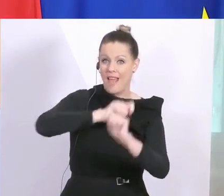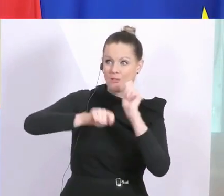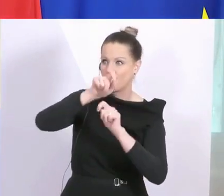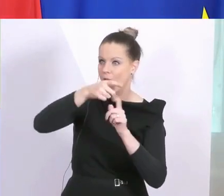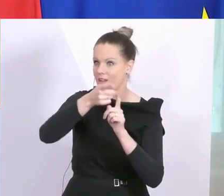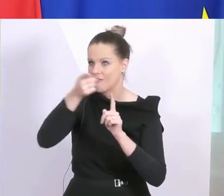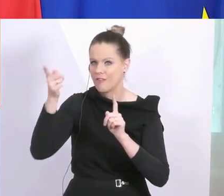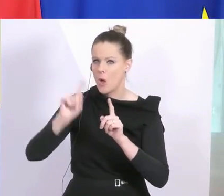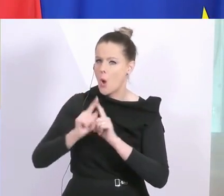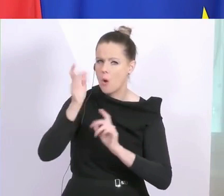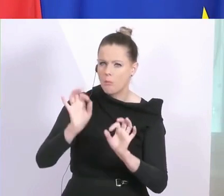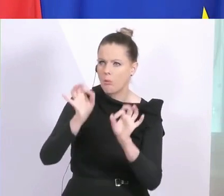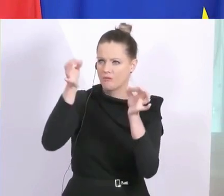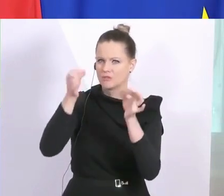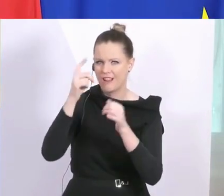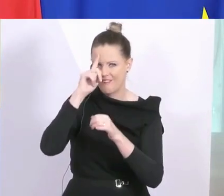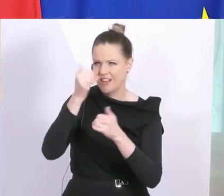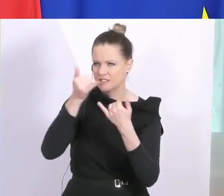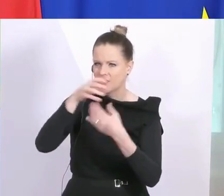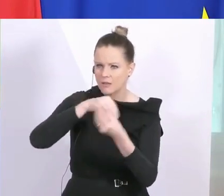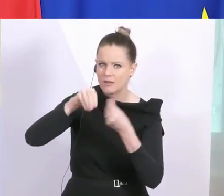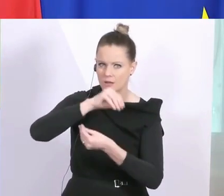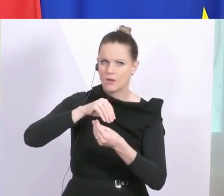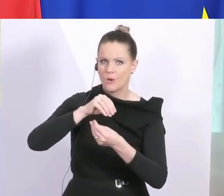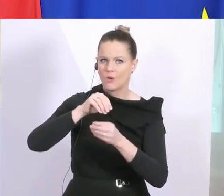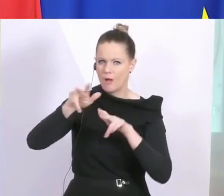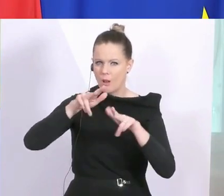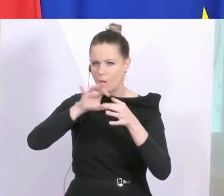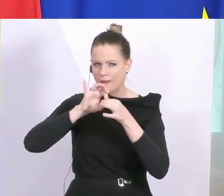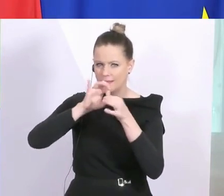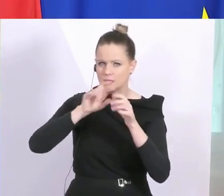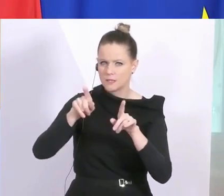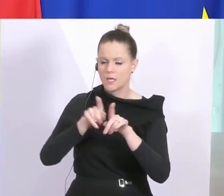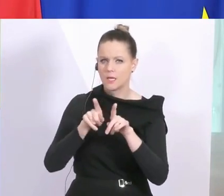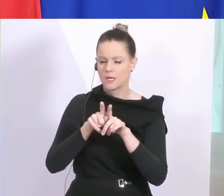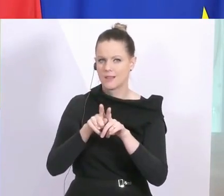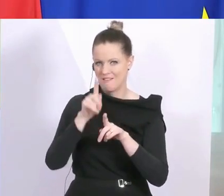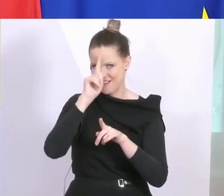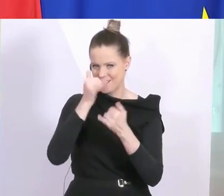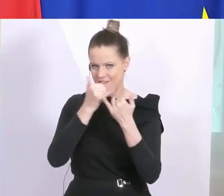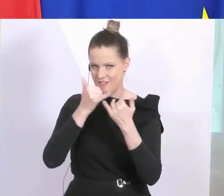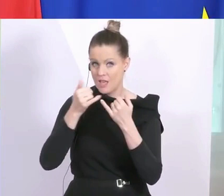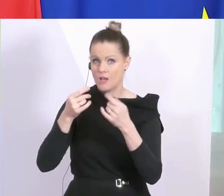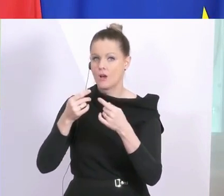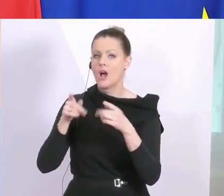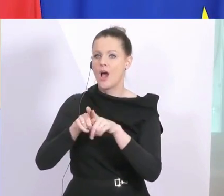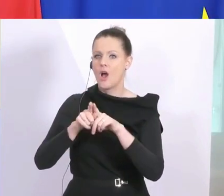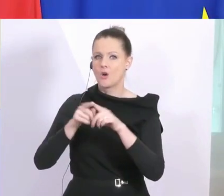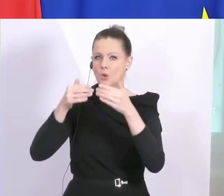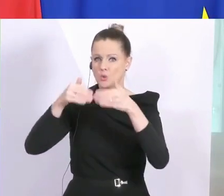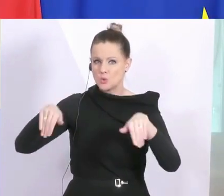die das hochprofessionell machen. Und sie erhalten, was die Logistik betrifft, aber natürlich auch, was Zoll und andere